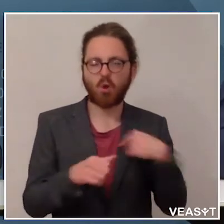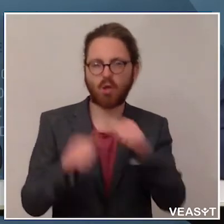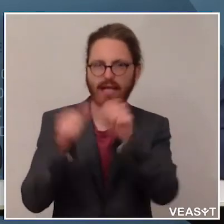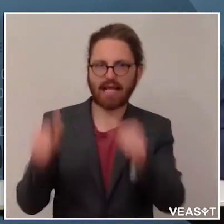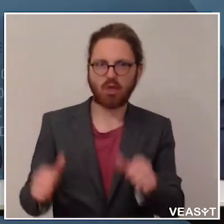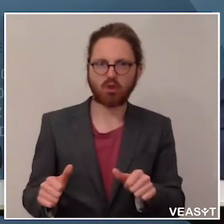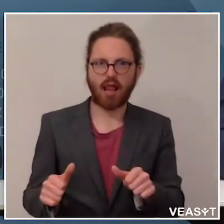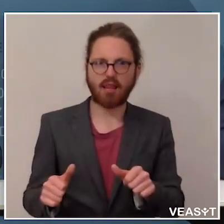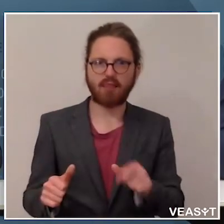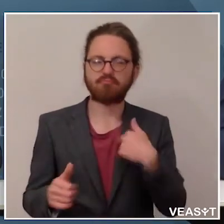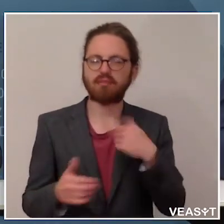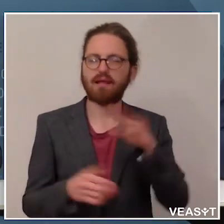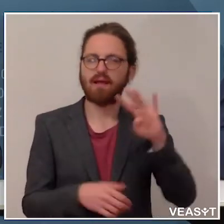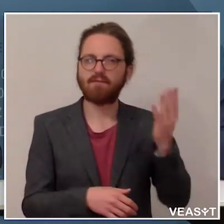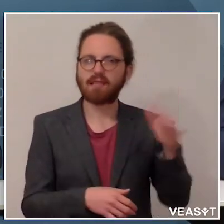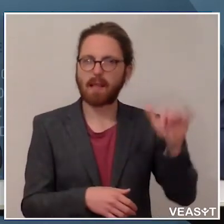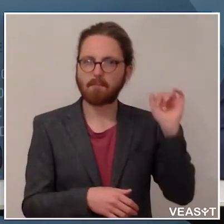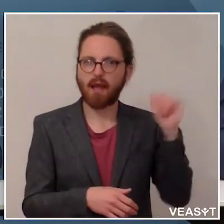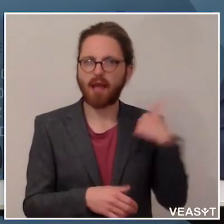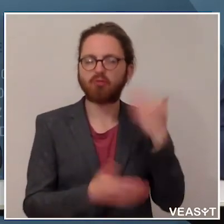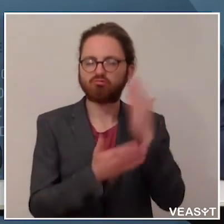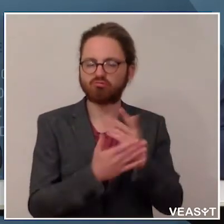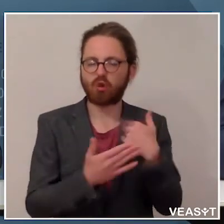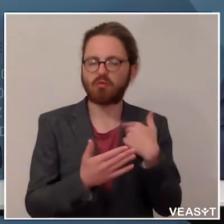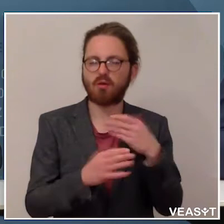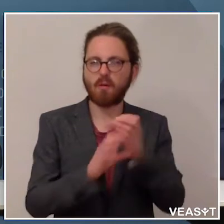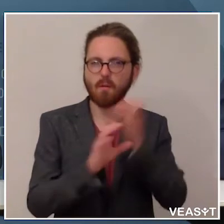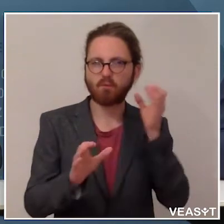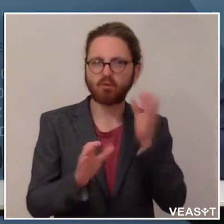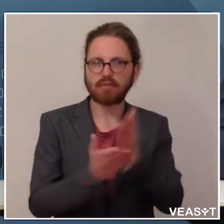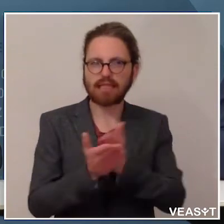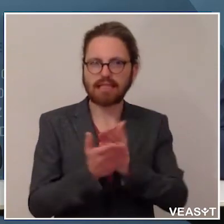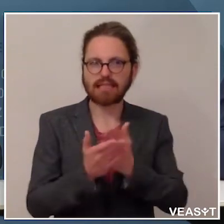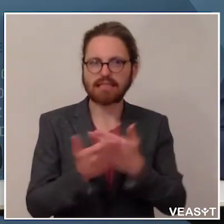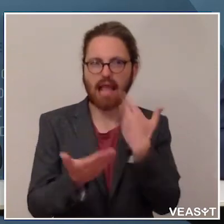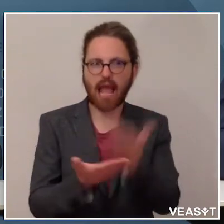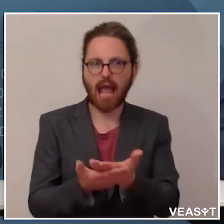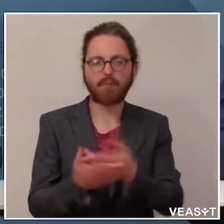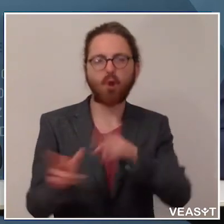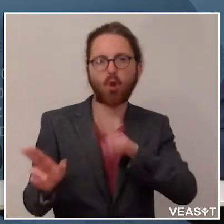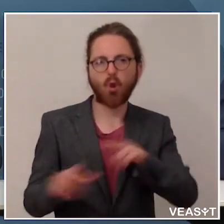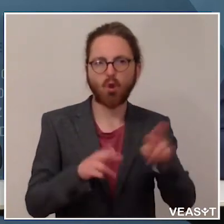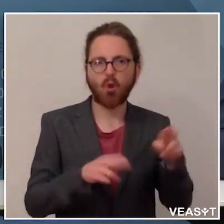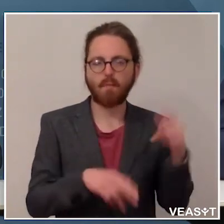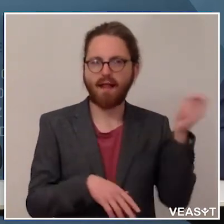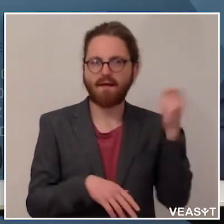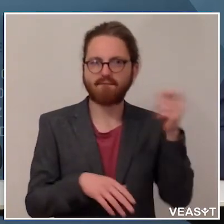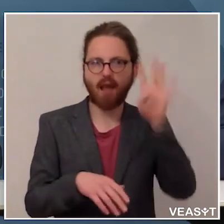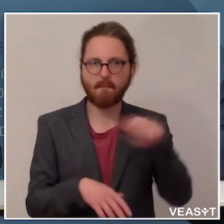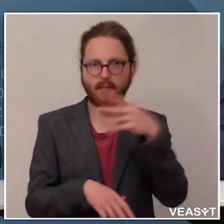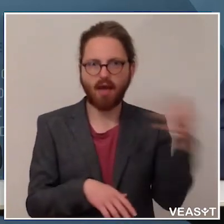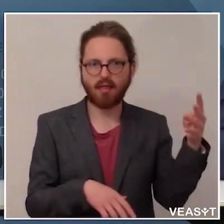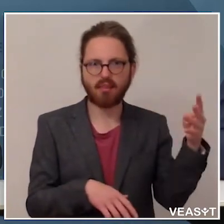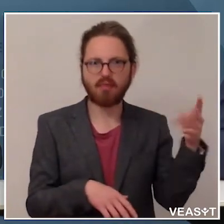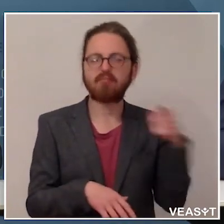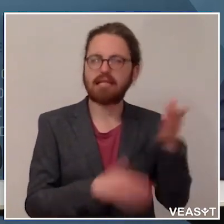Mai haben wir das Angebot der Busdienste wieder auf den normalen Fahrplan geführt. Das heißt, die Dienste